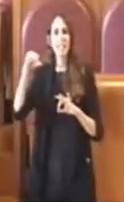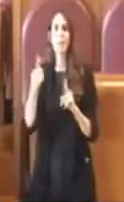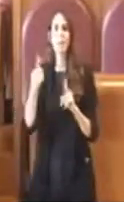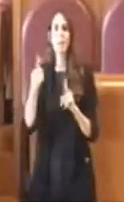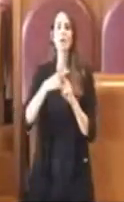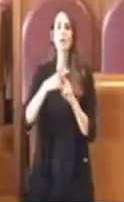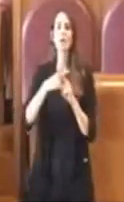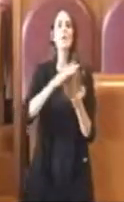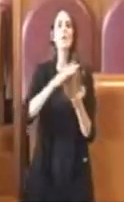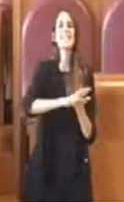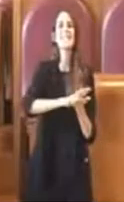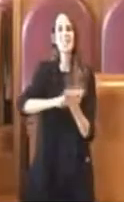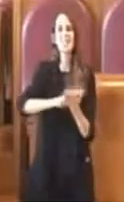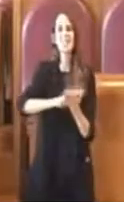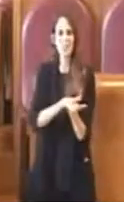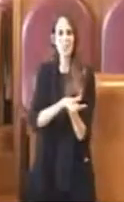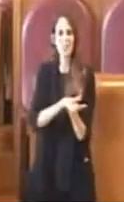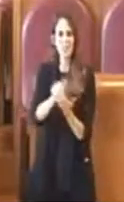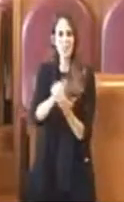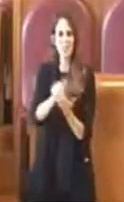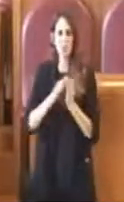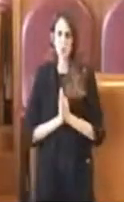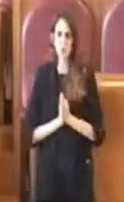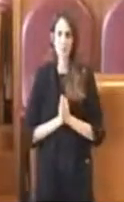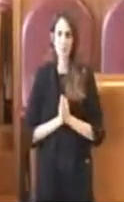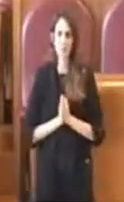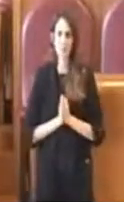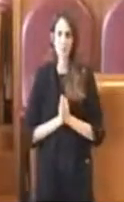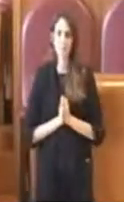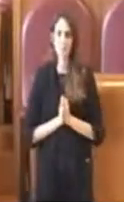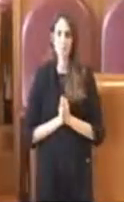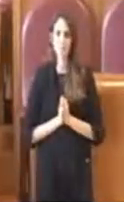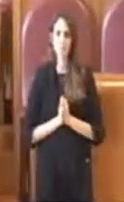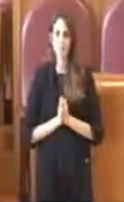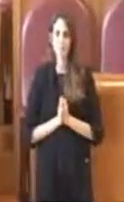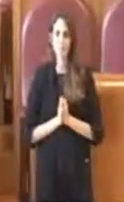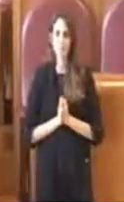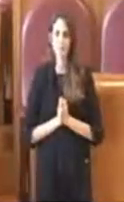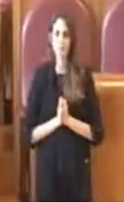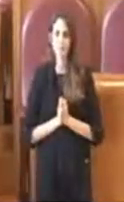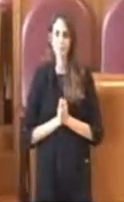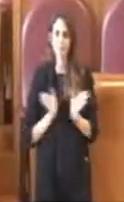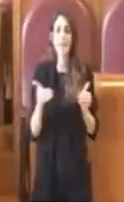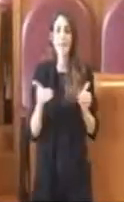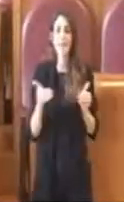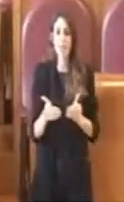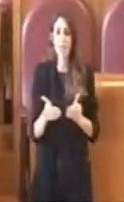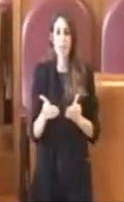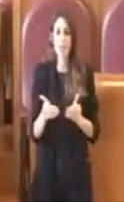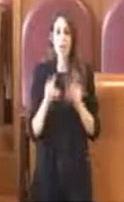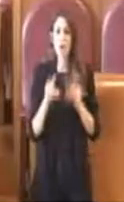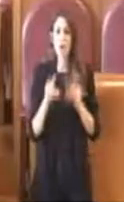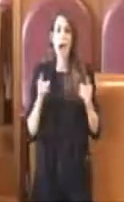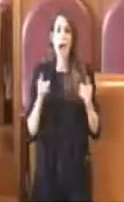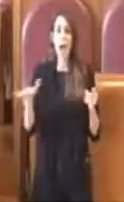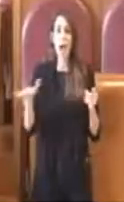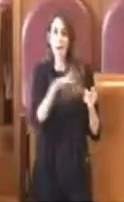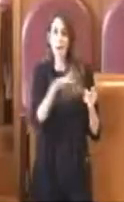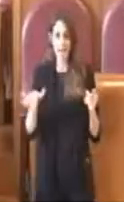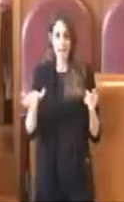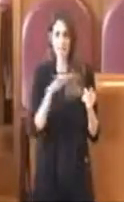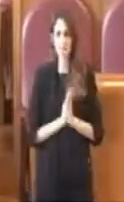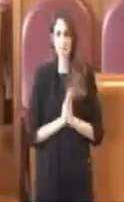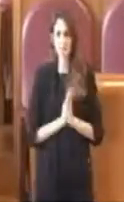sanificazioni in house, perciò direttamente ad opera del Dipartimento Ambiente e questo è quello che si sta iniziando